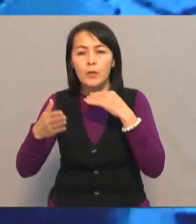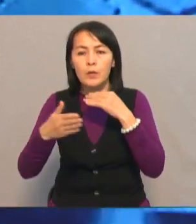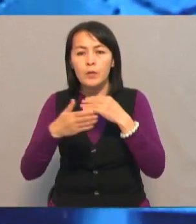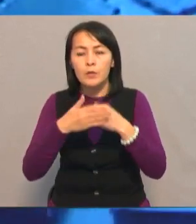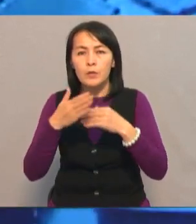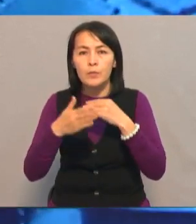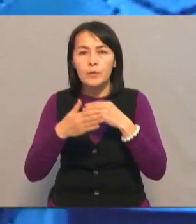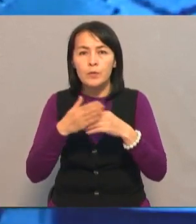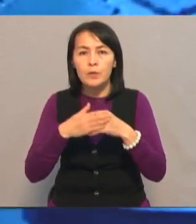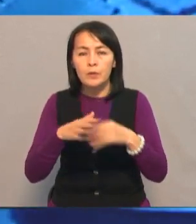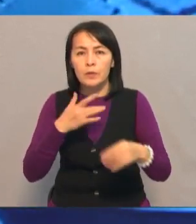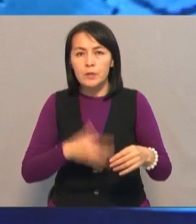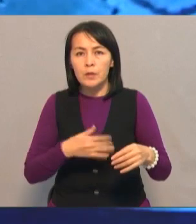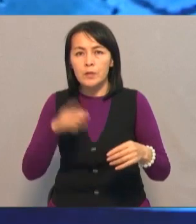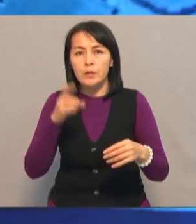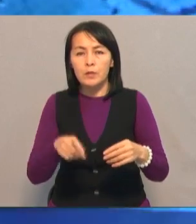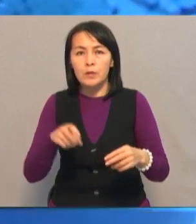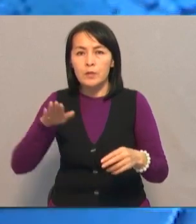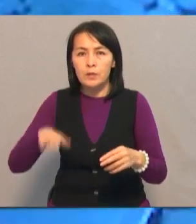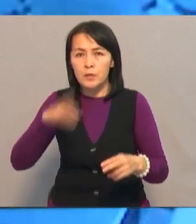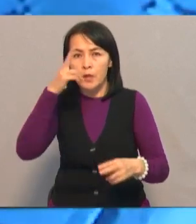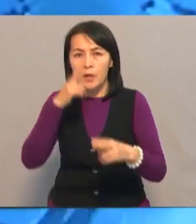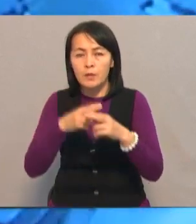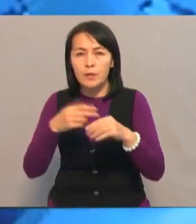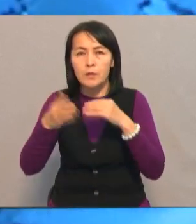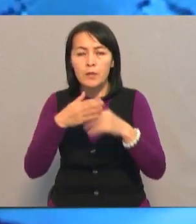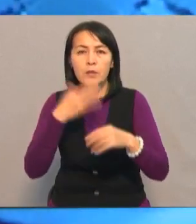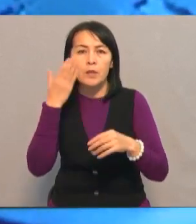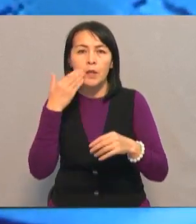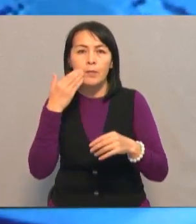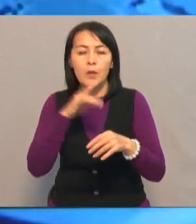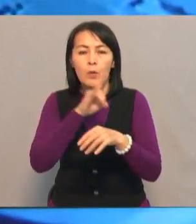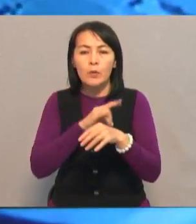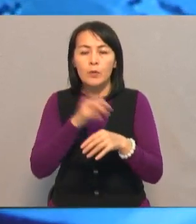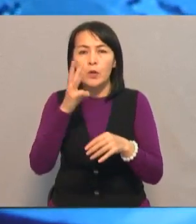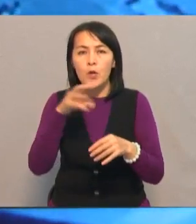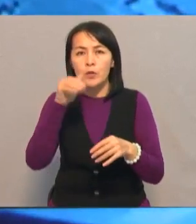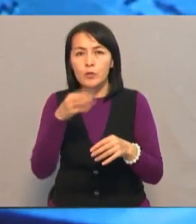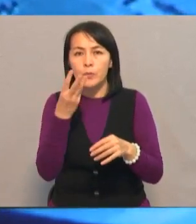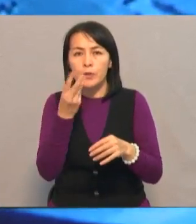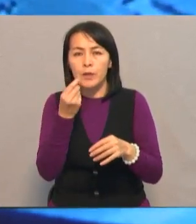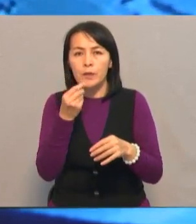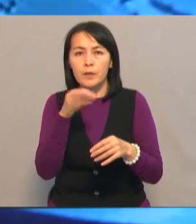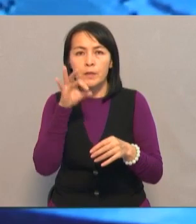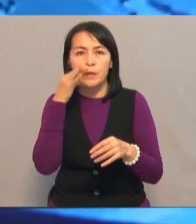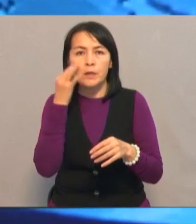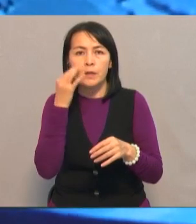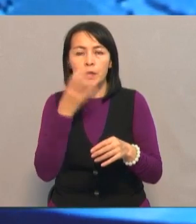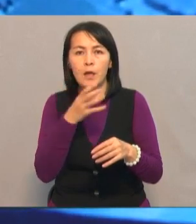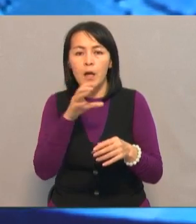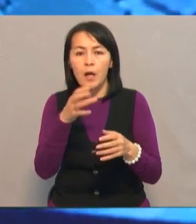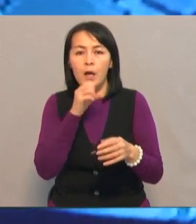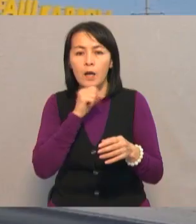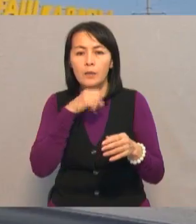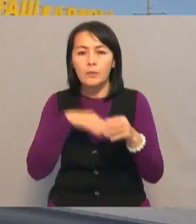өте өпшатқан, сарғашық тұрғының үнісінің жазасын женгілдейтіп беремінде 300 мүн тенгесін алып үзін сұғытқан.